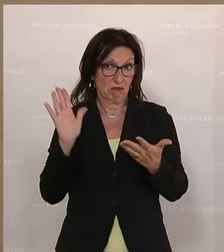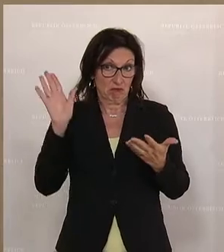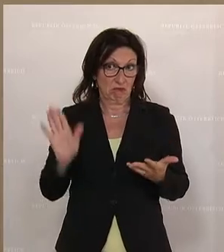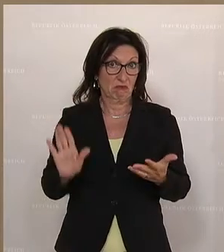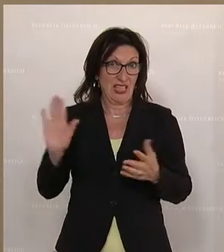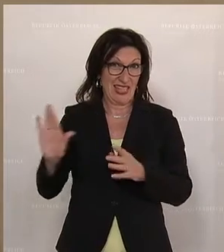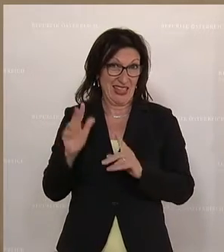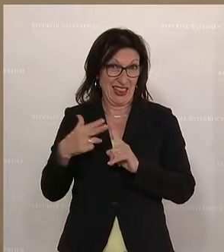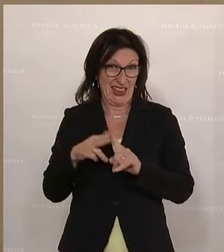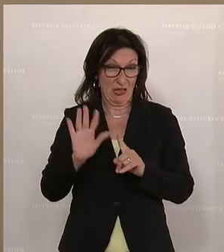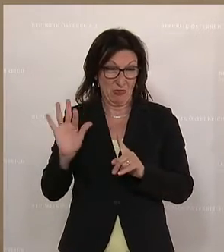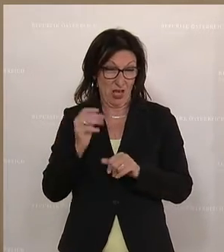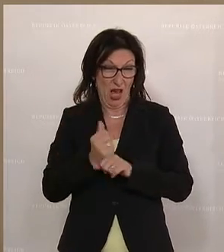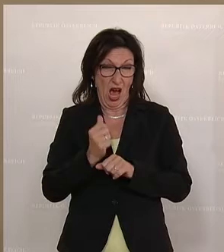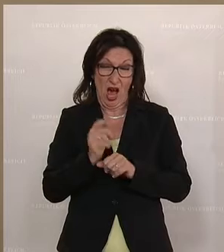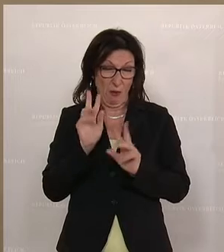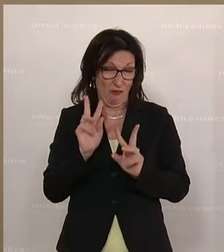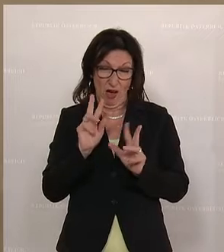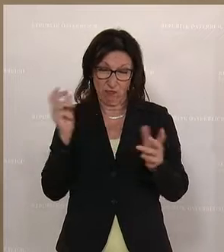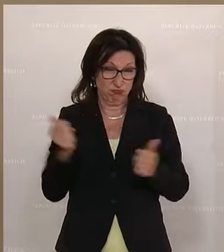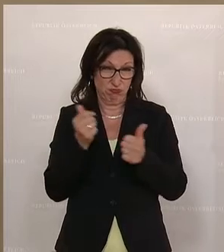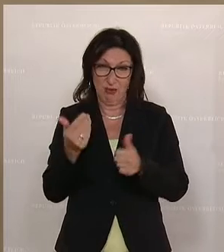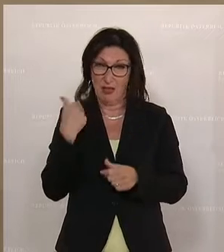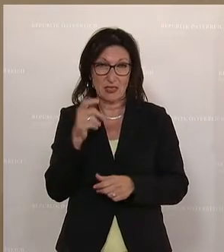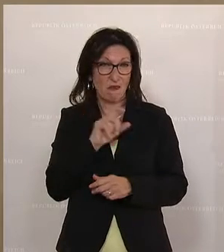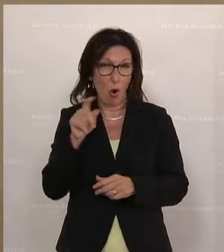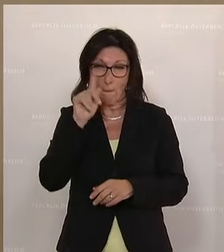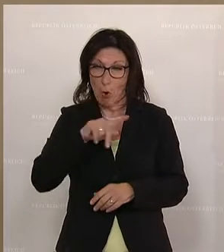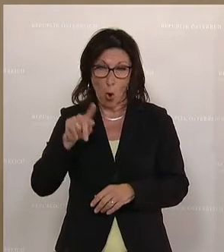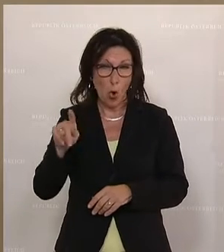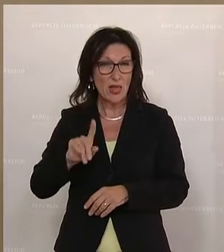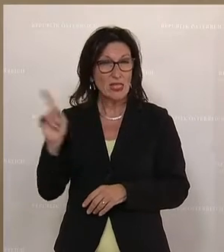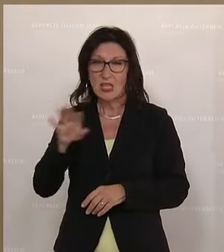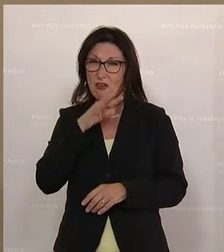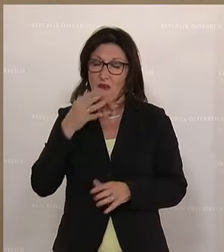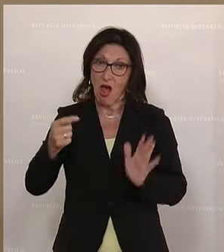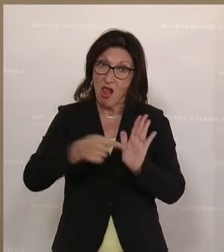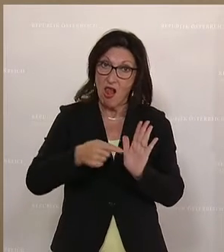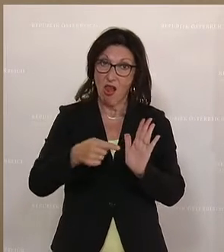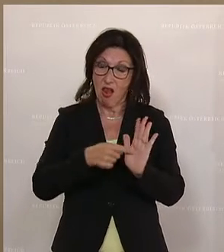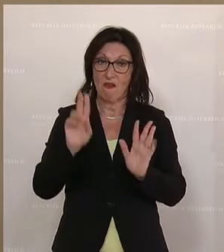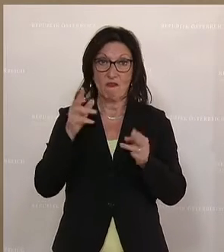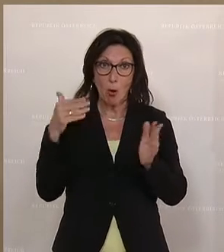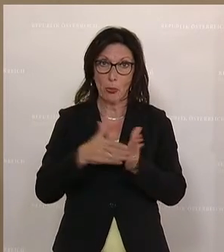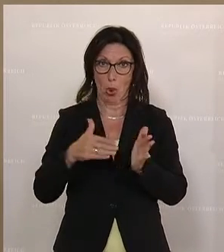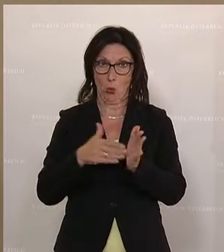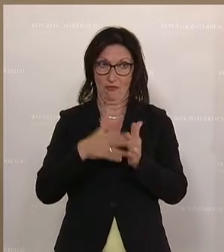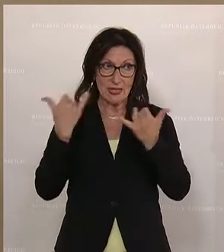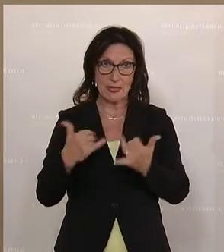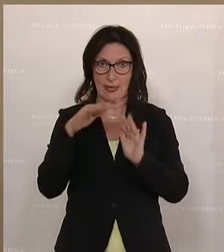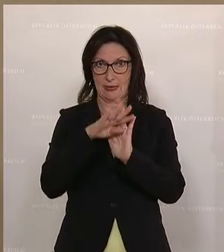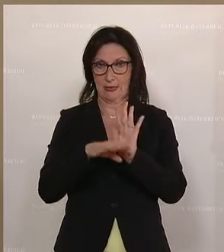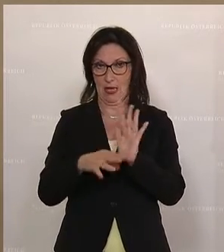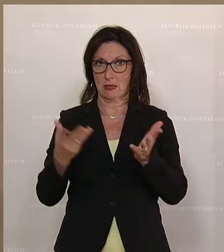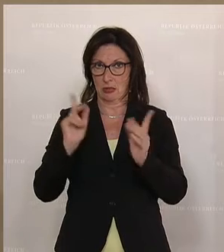und ihr Team machen eine sensationelle Arbeit und haben über die letzten Wochen und Monate sehr viel aufgezeigt, warum es notwendig ist, dass wir heute hier dieses Gesetz